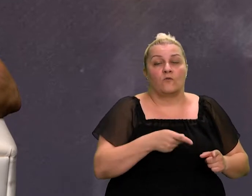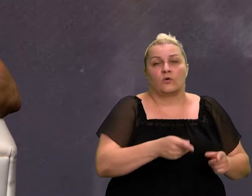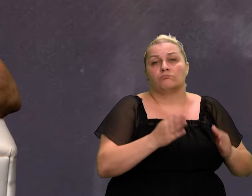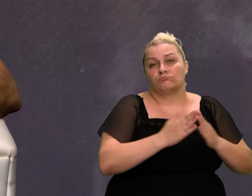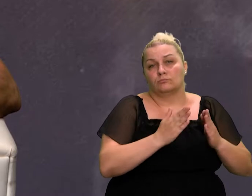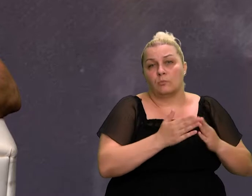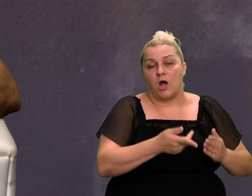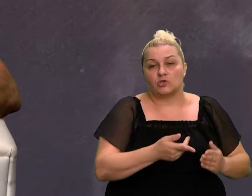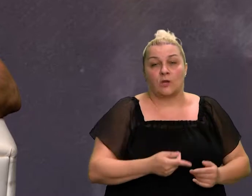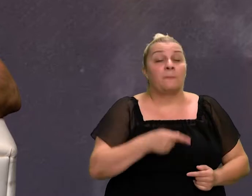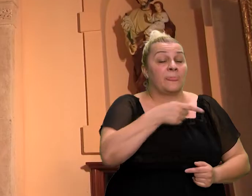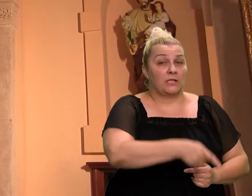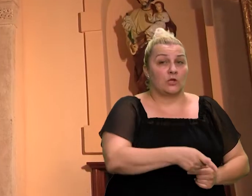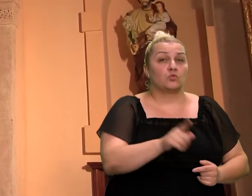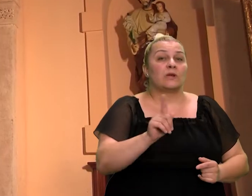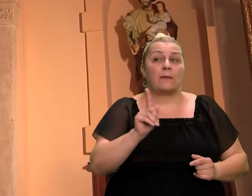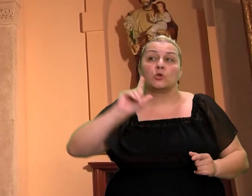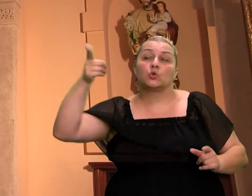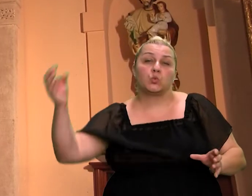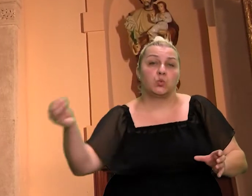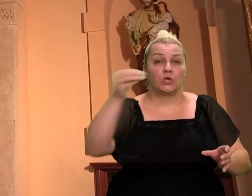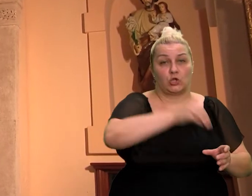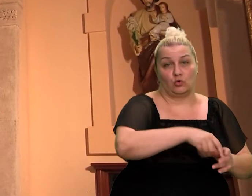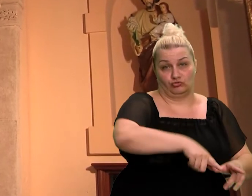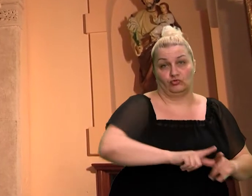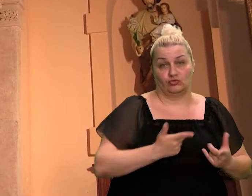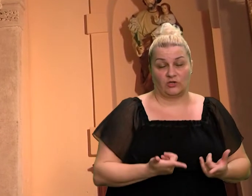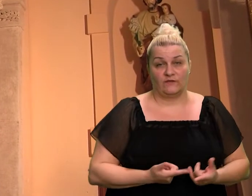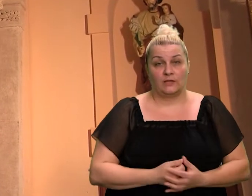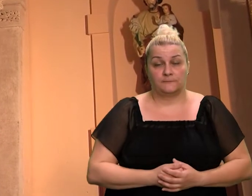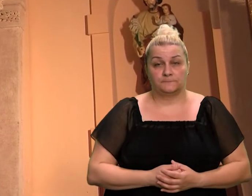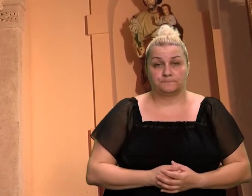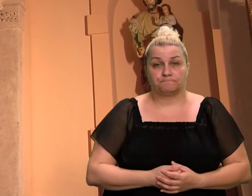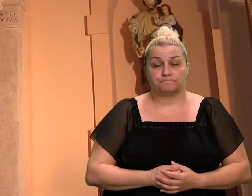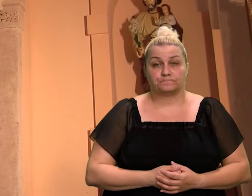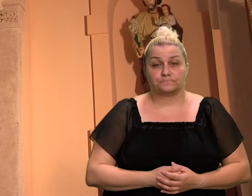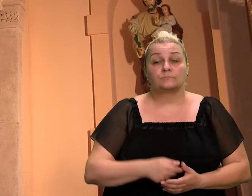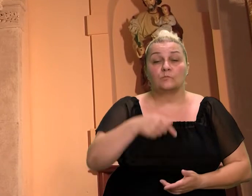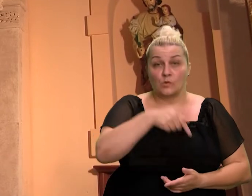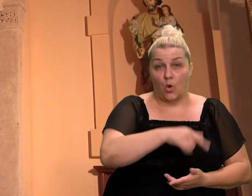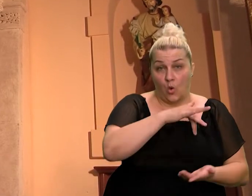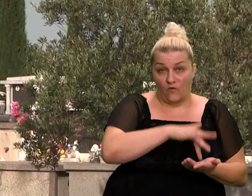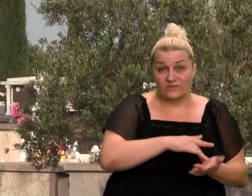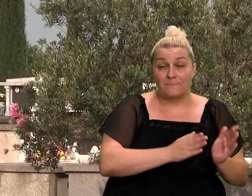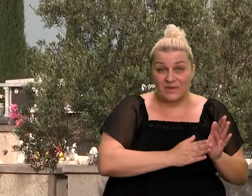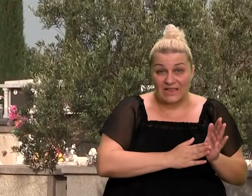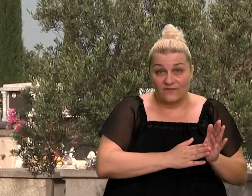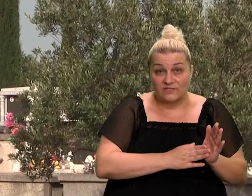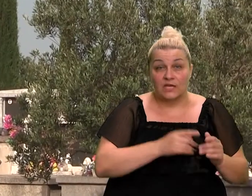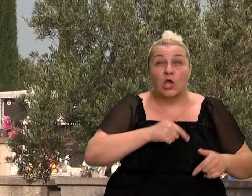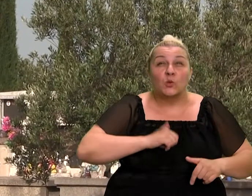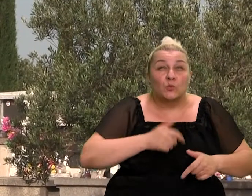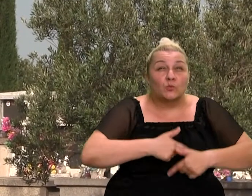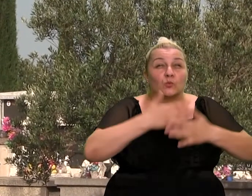domaćom, kako se u njima ne bi nastanili nepođudni stanovnici. Ovako, ovdje na Miljevcima, gdje su